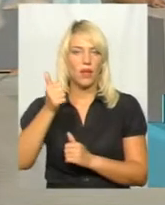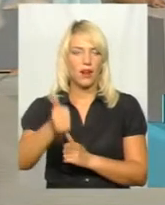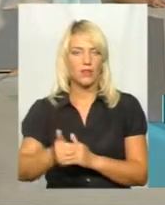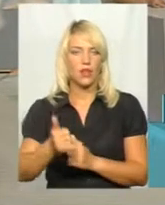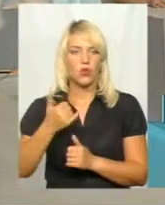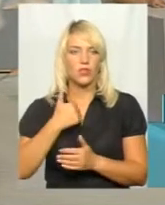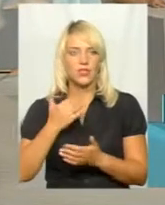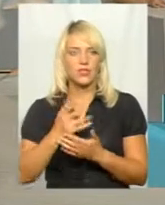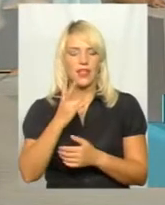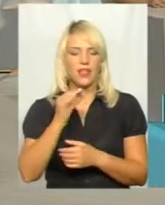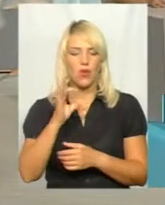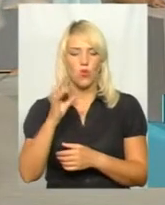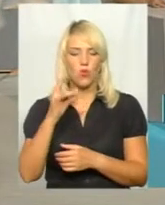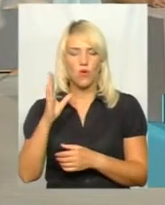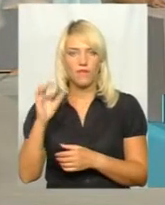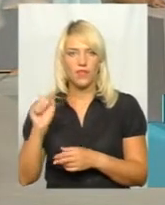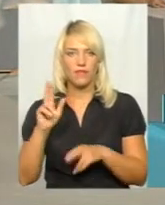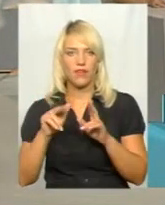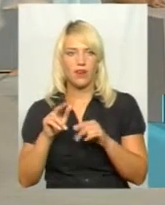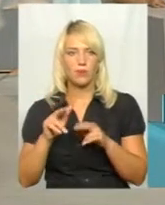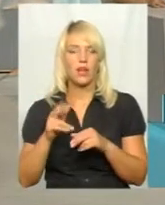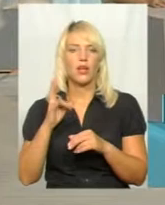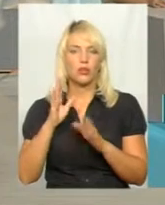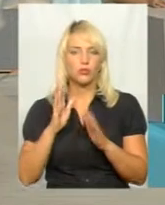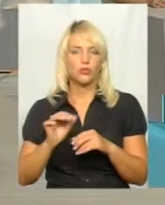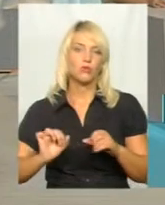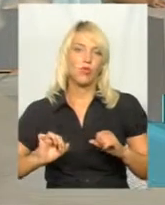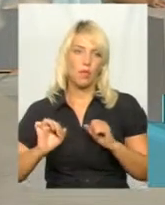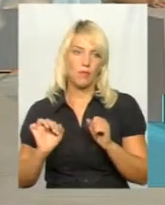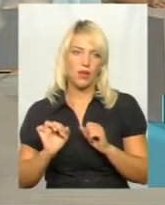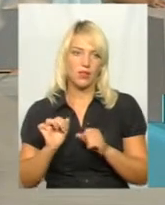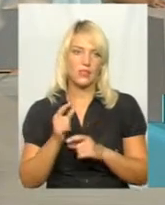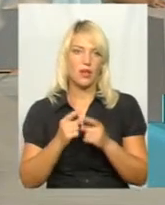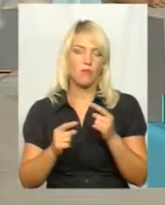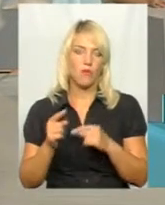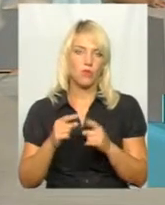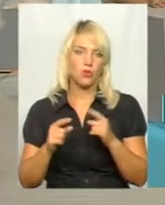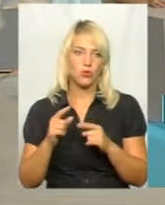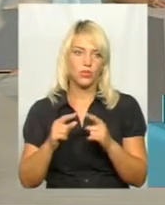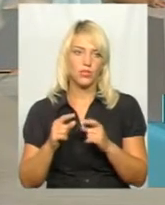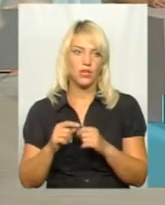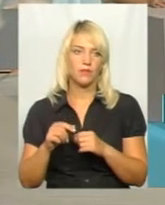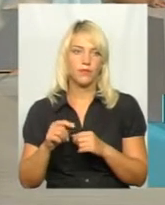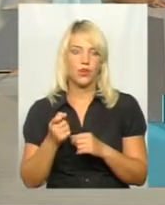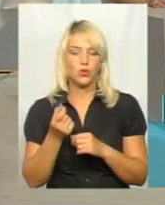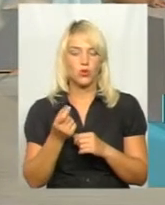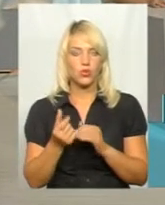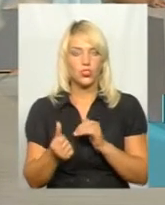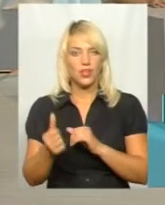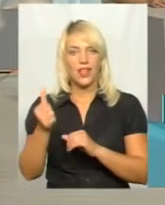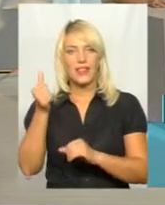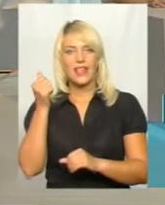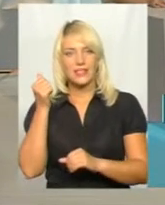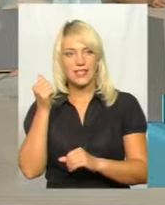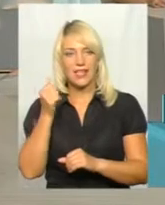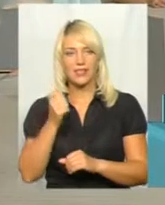неонові фарби, все. Але все ж таки будемо теж намагатися повернутися трошечки назад, але